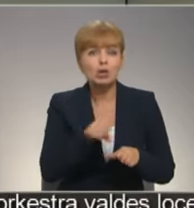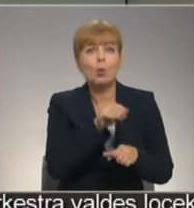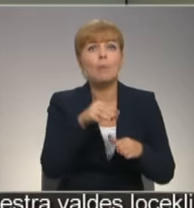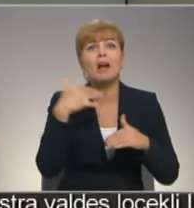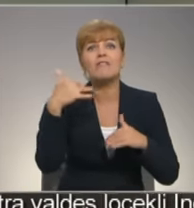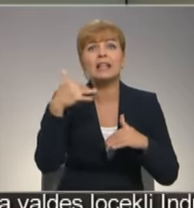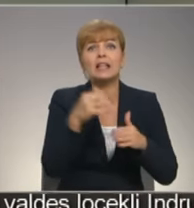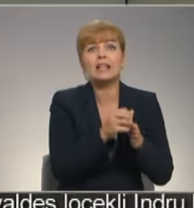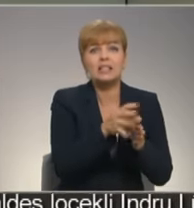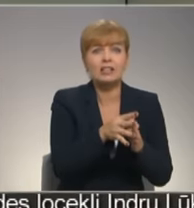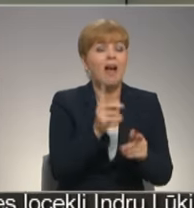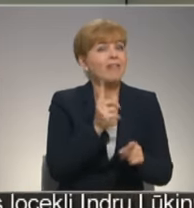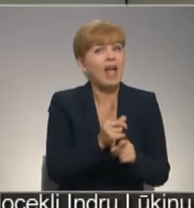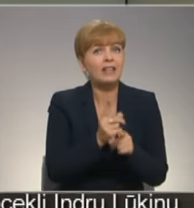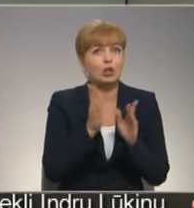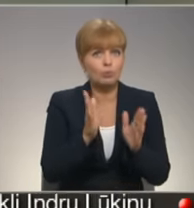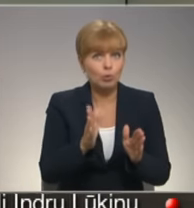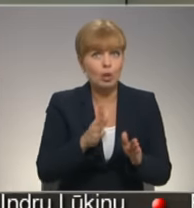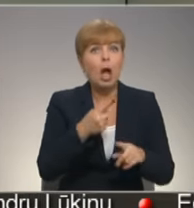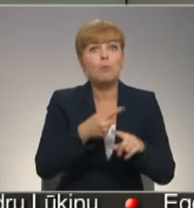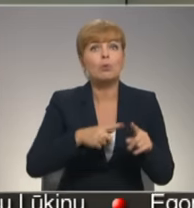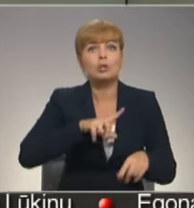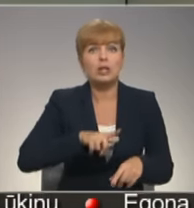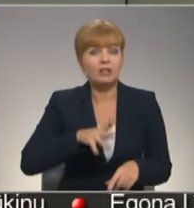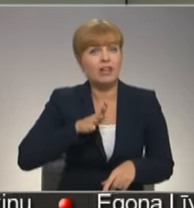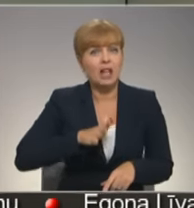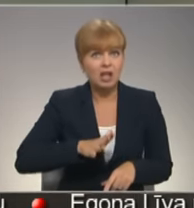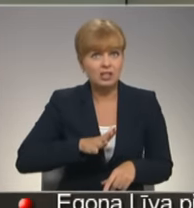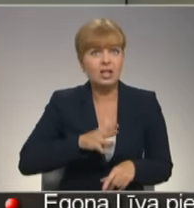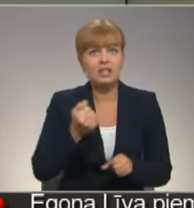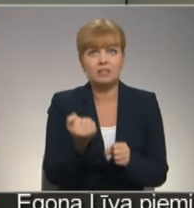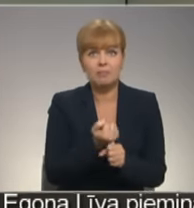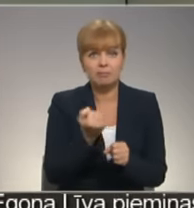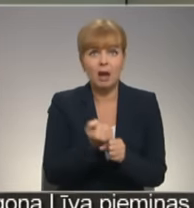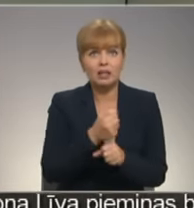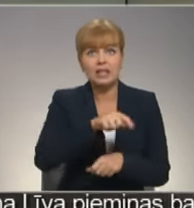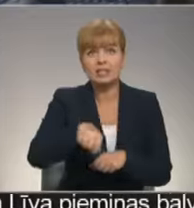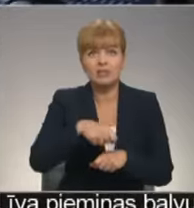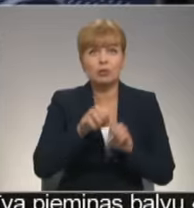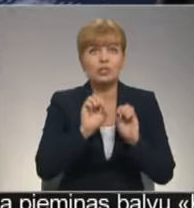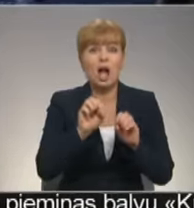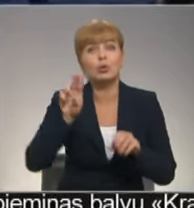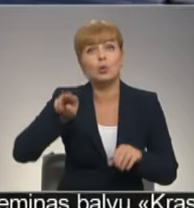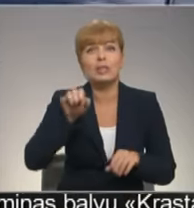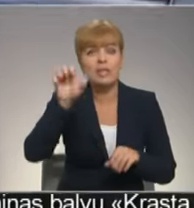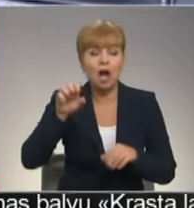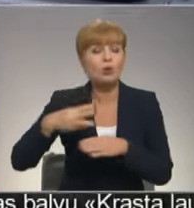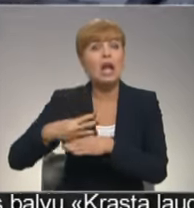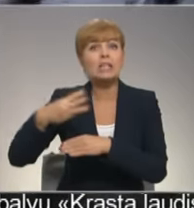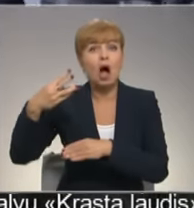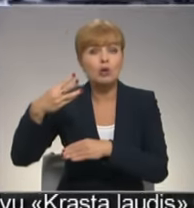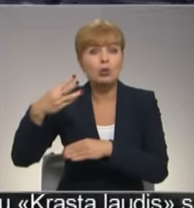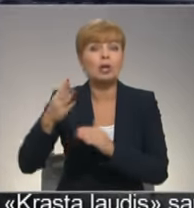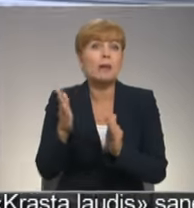Vai puslatvijai tagad nāksies pārtaisīt virtuvis? Skaidroja Dijāna Haduļina. Daustavu māja Rīgas